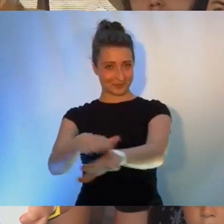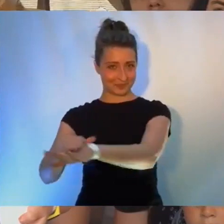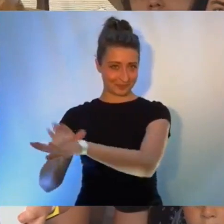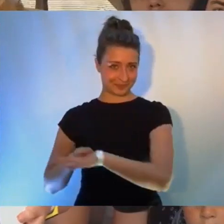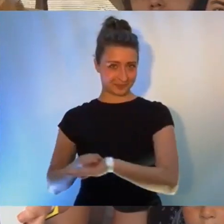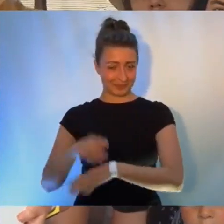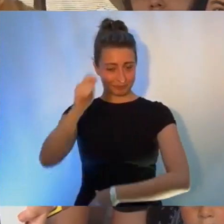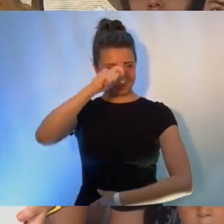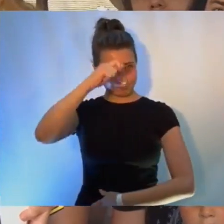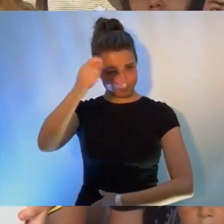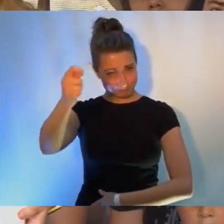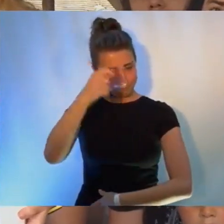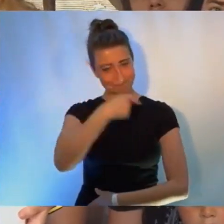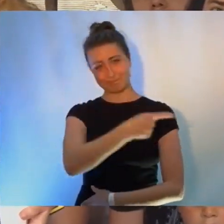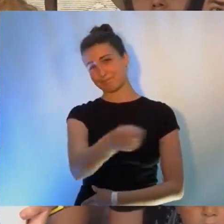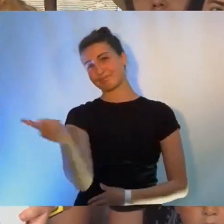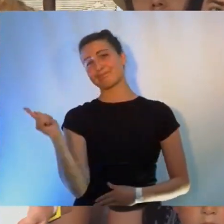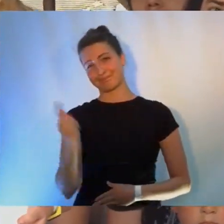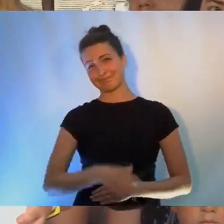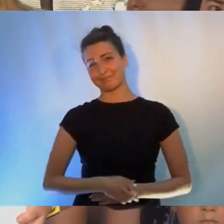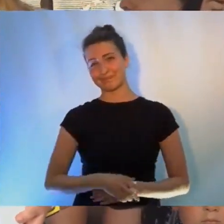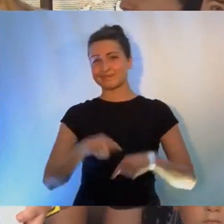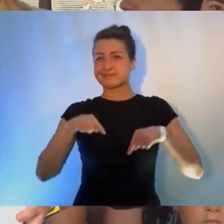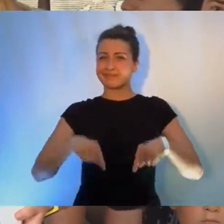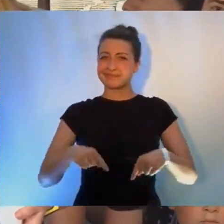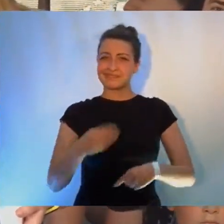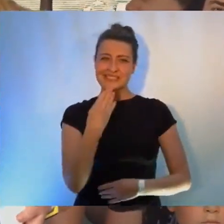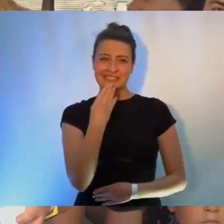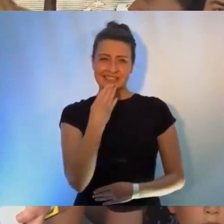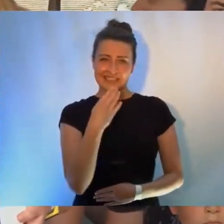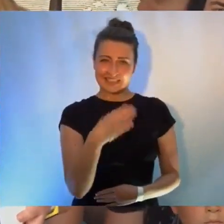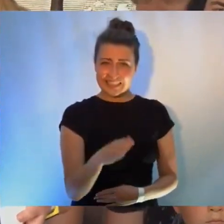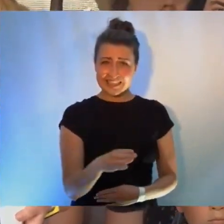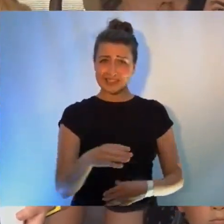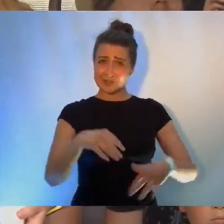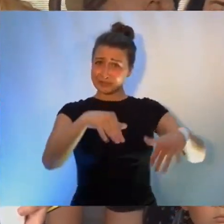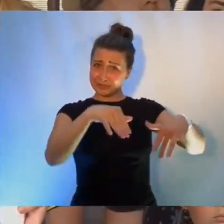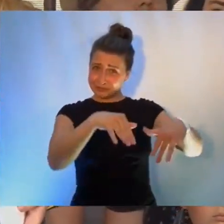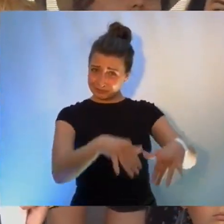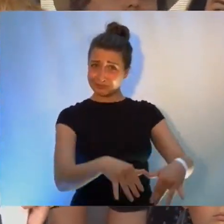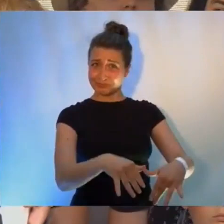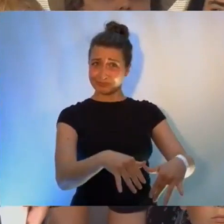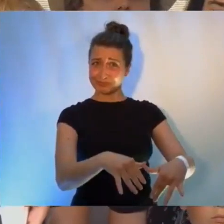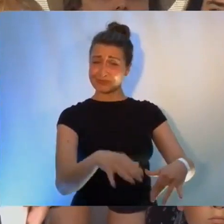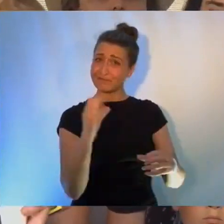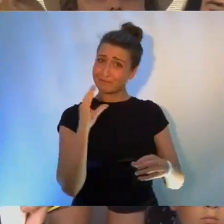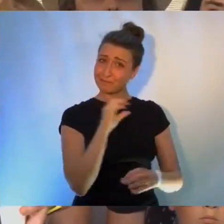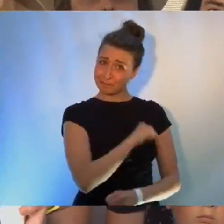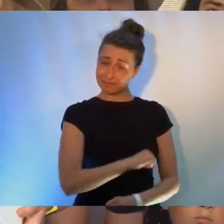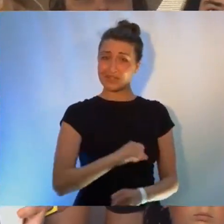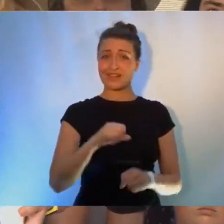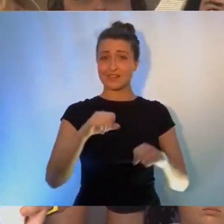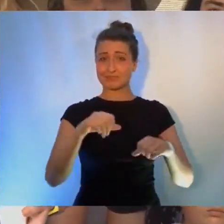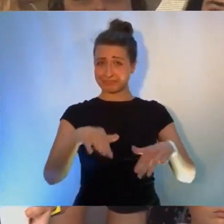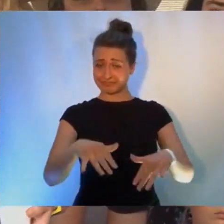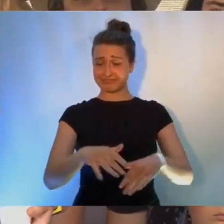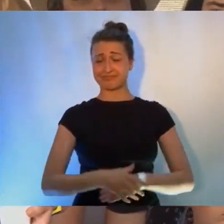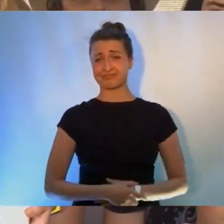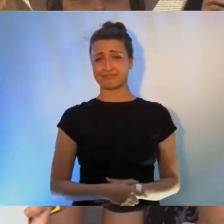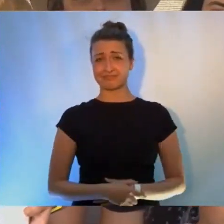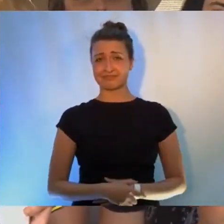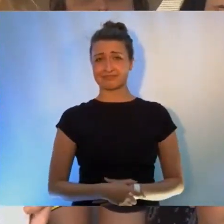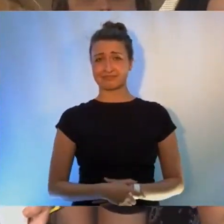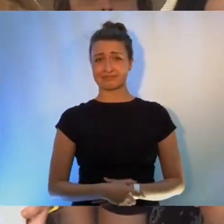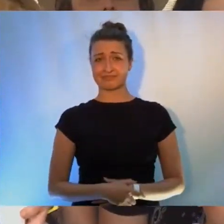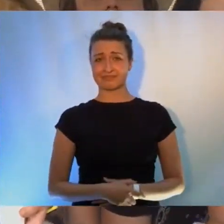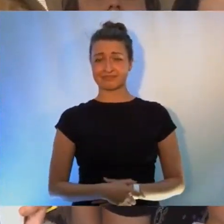klaním. Že jste tady v tom horku, že jste to vydrželi. A to, co tady zaznělo už tolikrát,